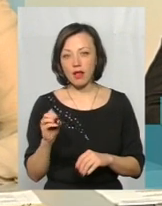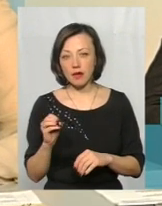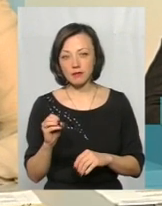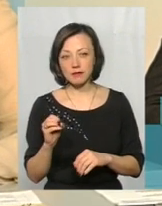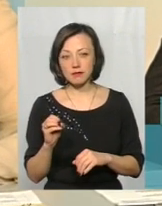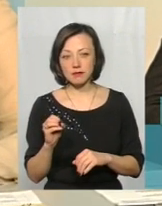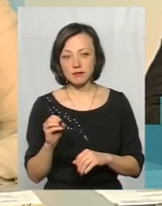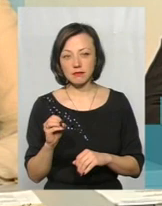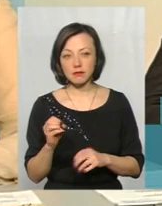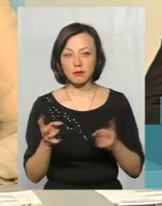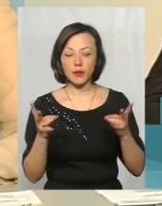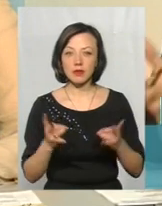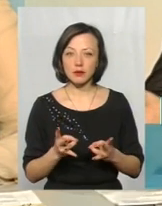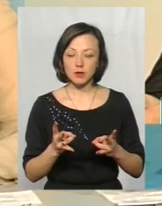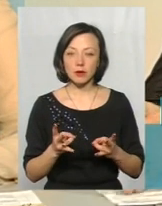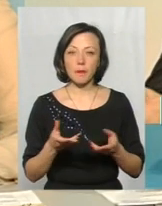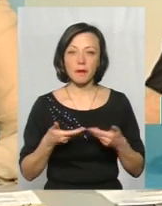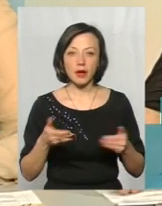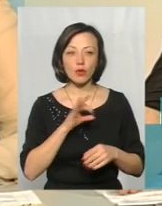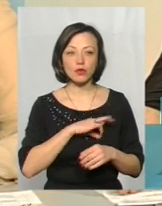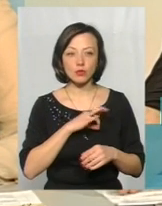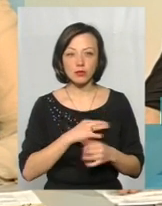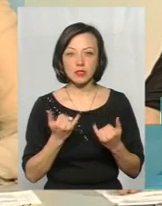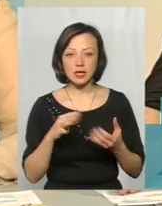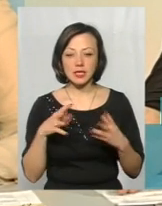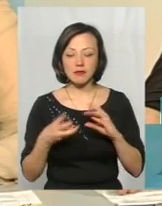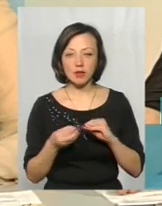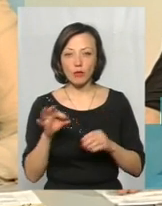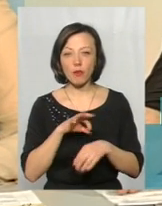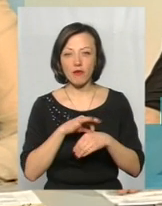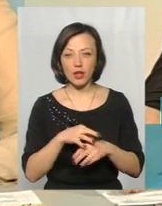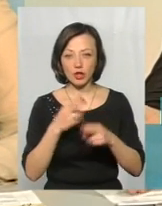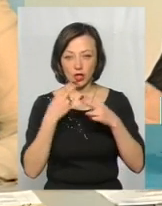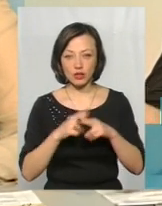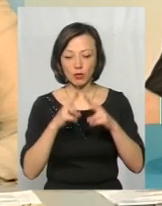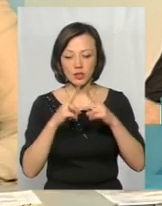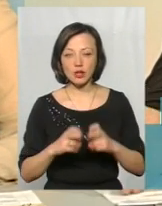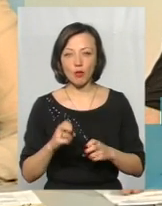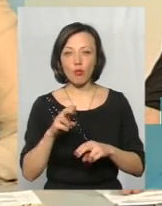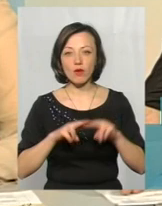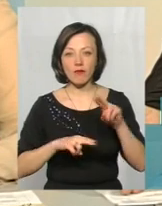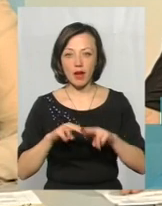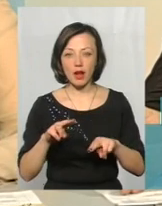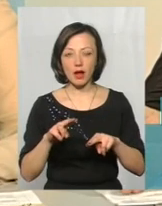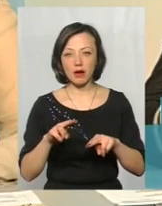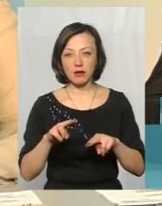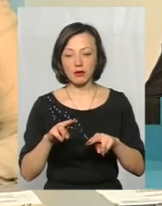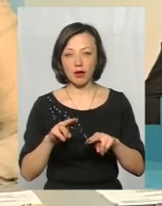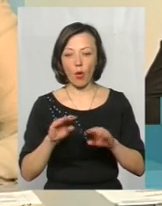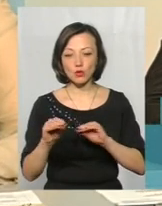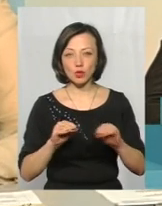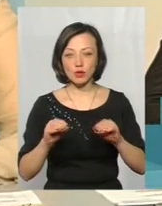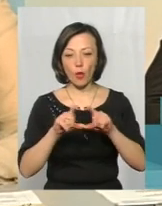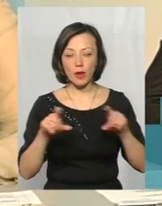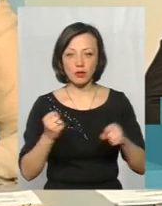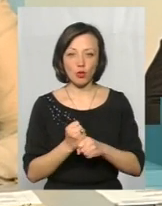потрібно... Ми користуємося зараз звітами про проведення технічного обстеження будівельних конструкцій об'єкту. Ось, і робимо з